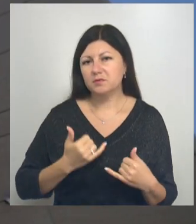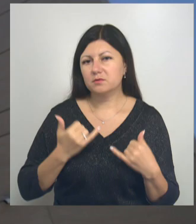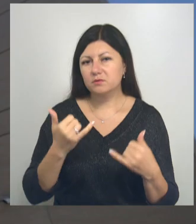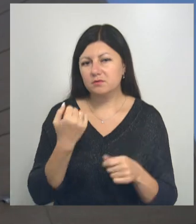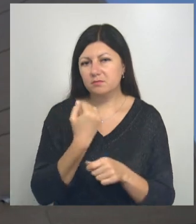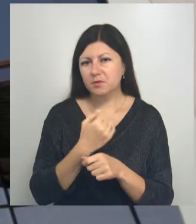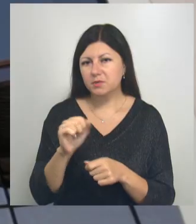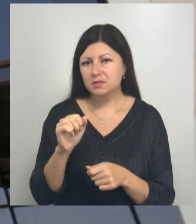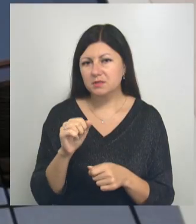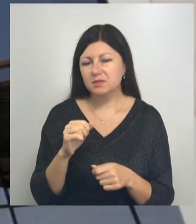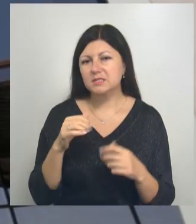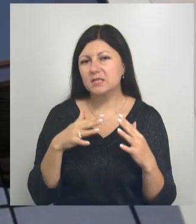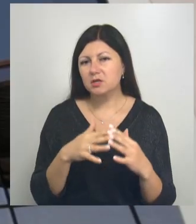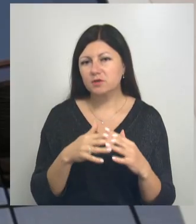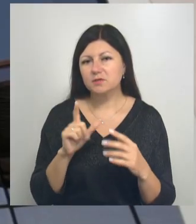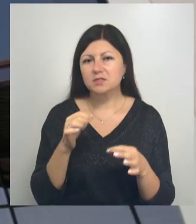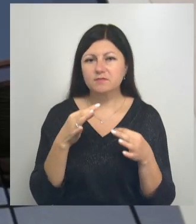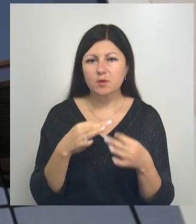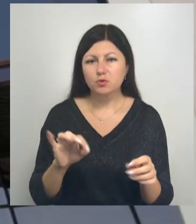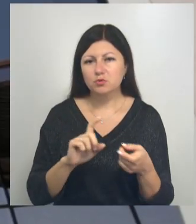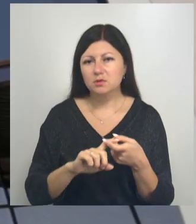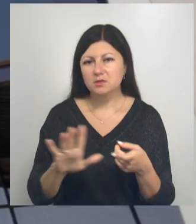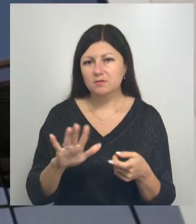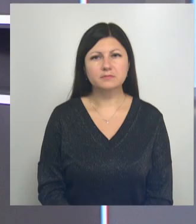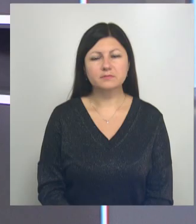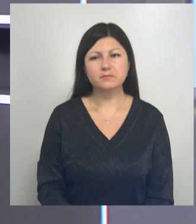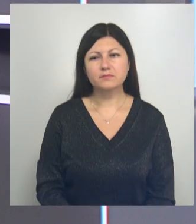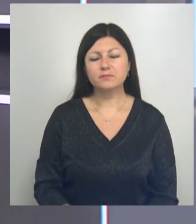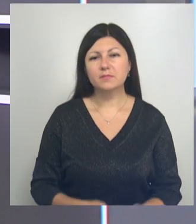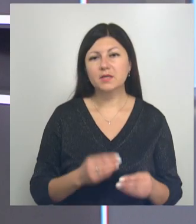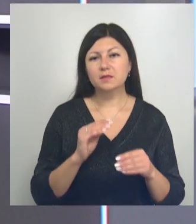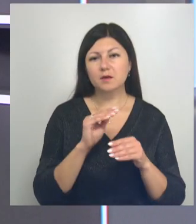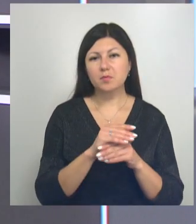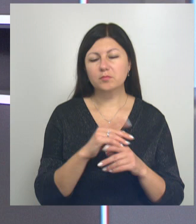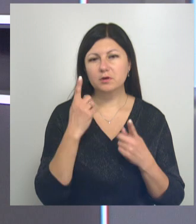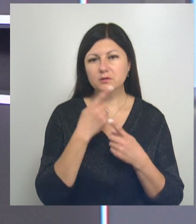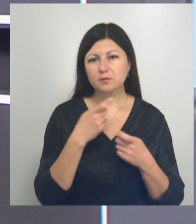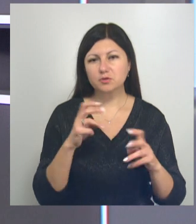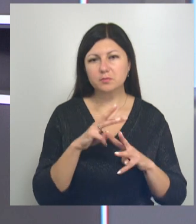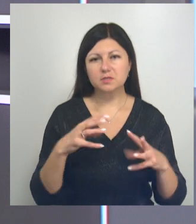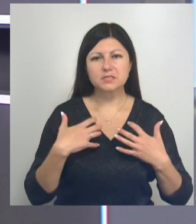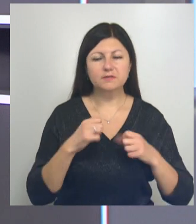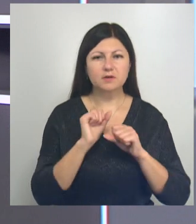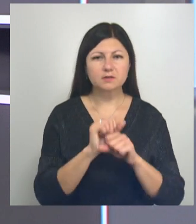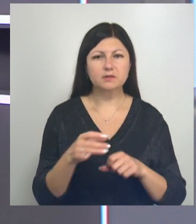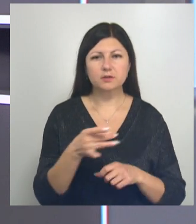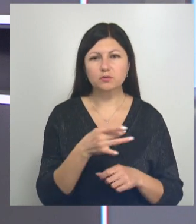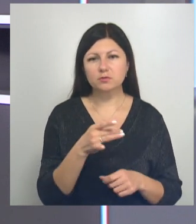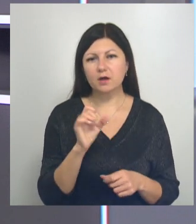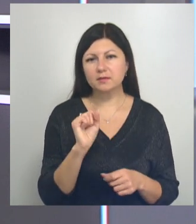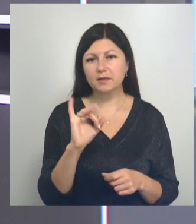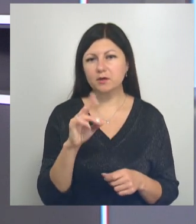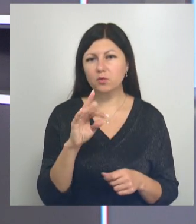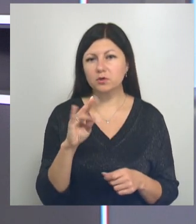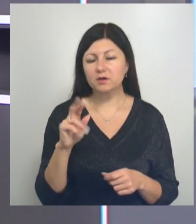-победителей, сражавшихся за свободу и независимость Родины. Добавим, как сообщил министр здравоохранения региона Андрей Конников,